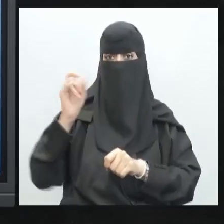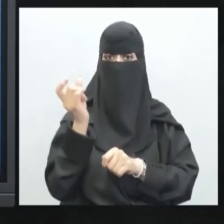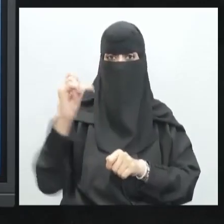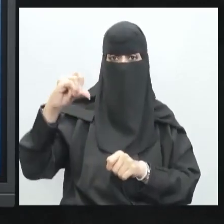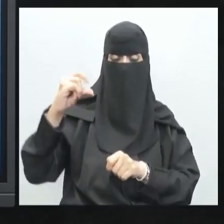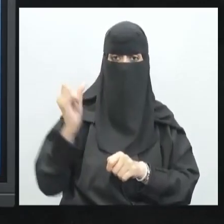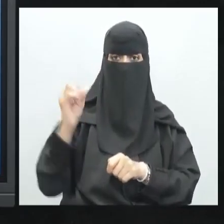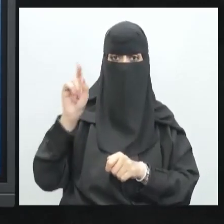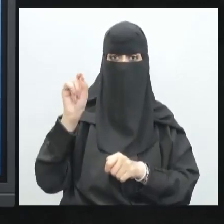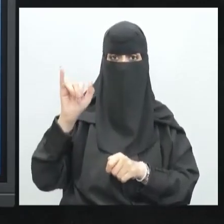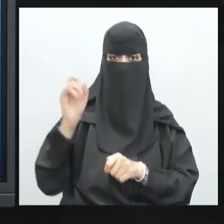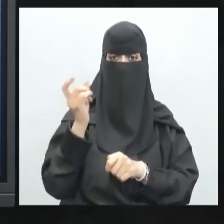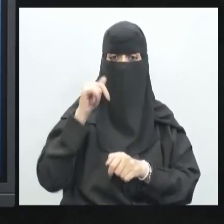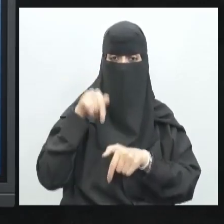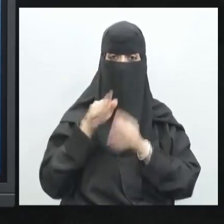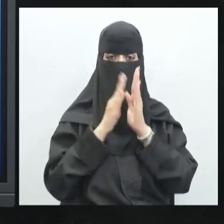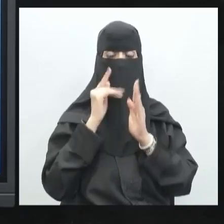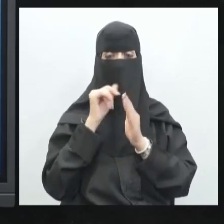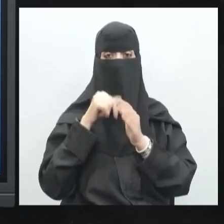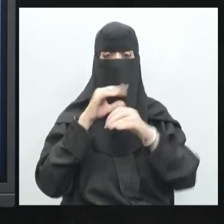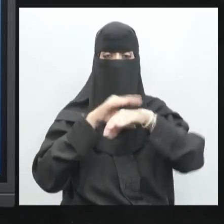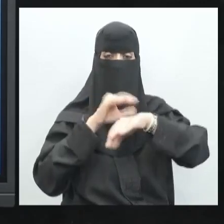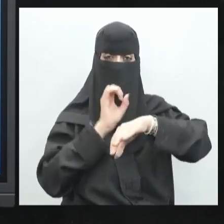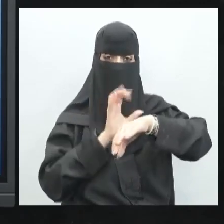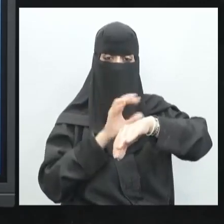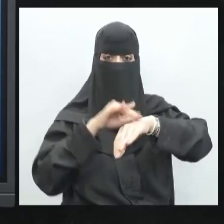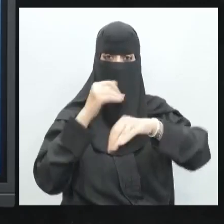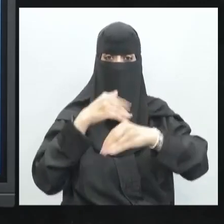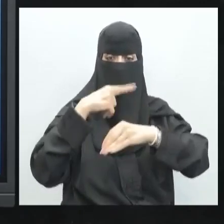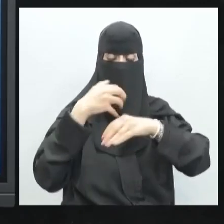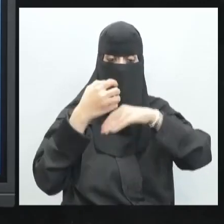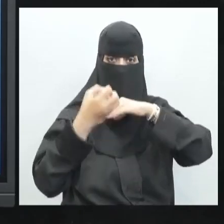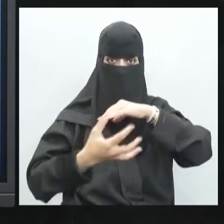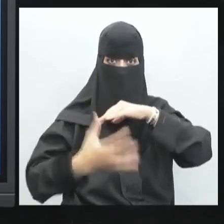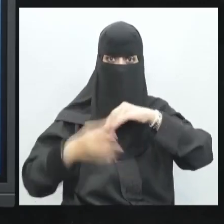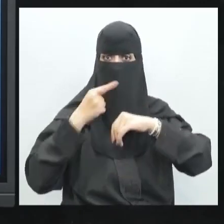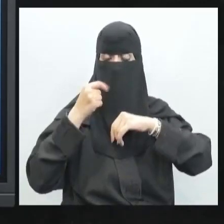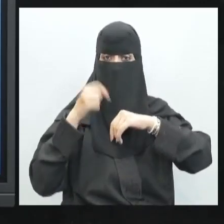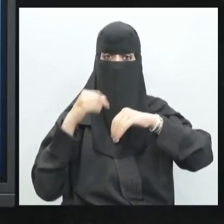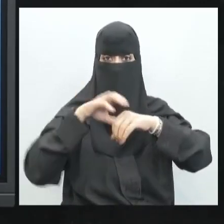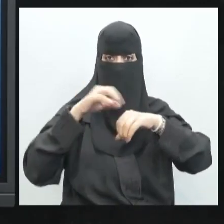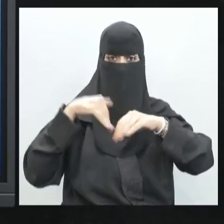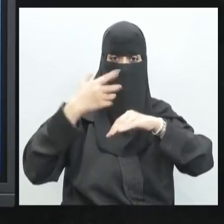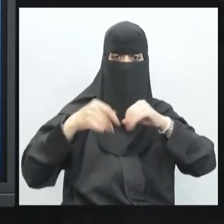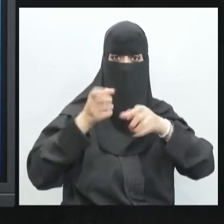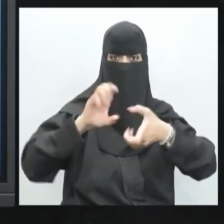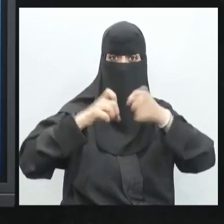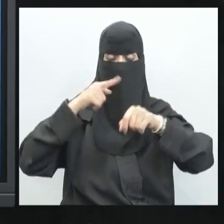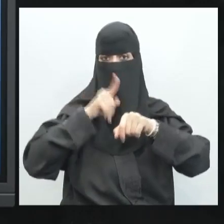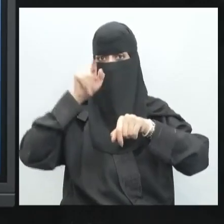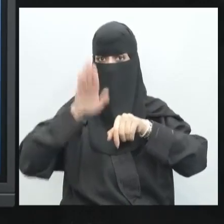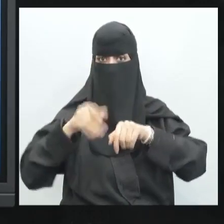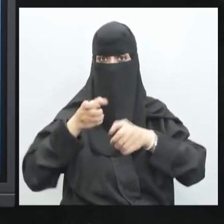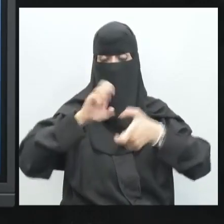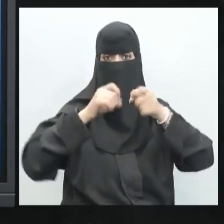المواد الكيميائية هي عبارة عن مسكنات ألم يحل خثر الدم ما بين الكسر هنا ثم يتكون هذا